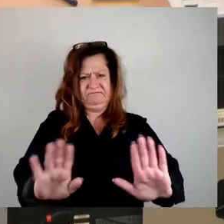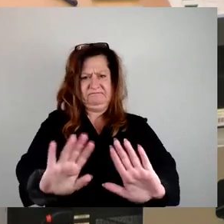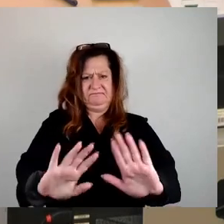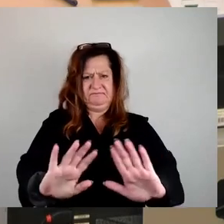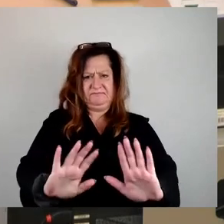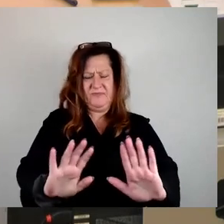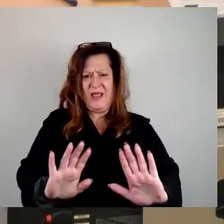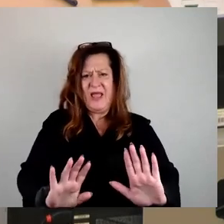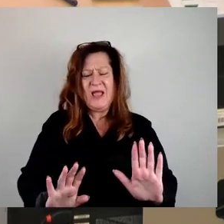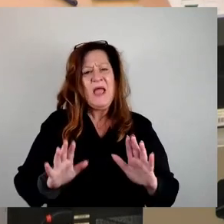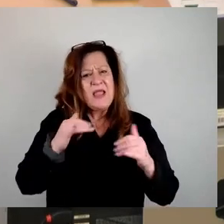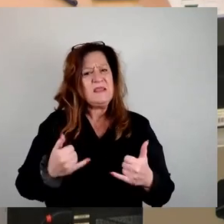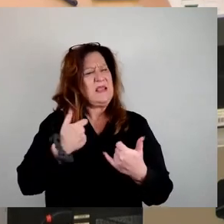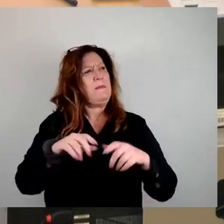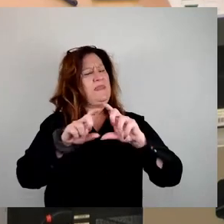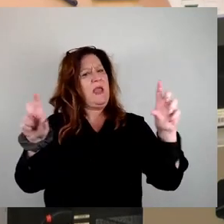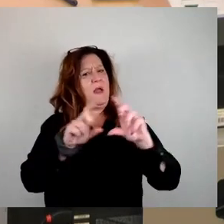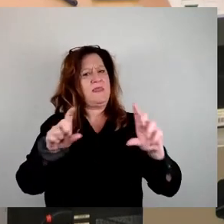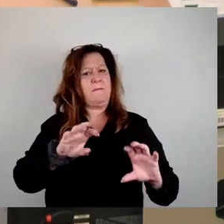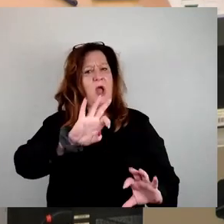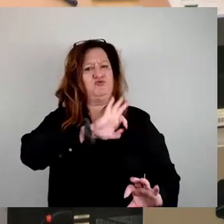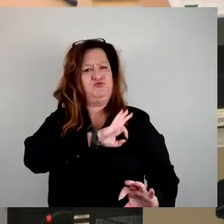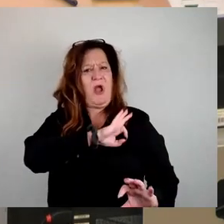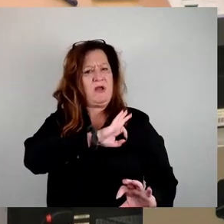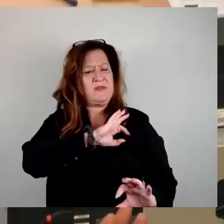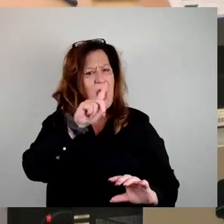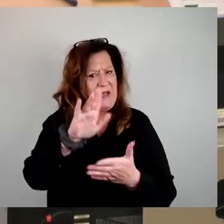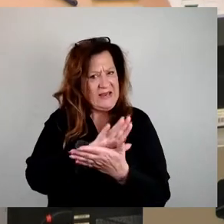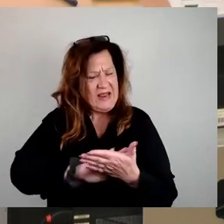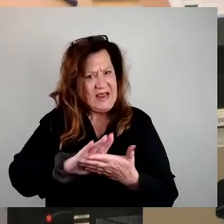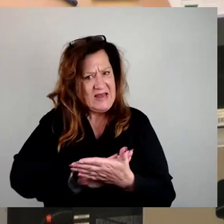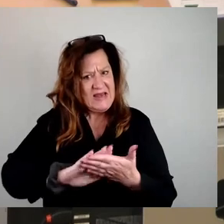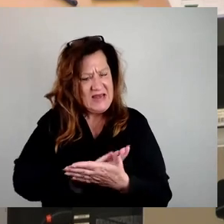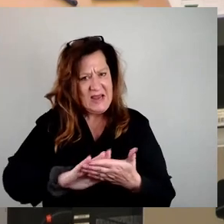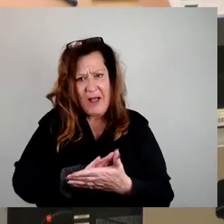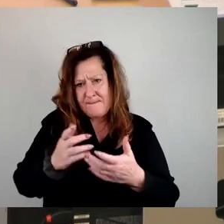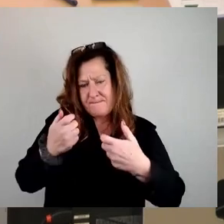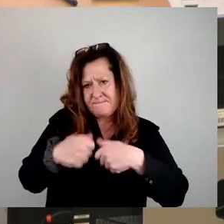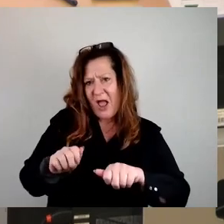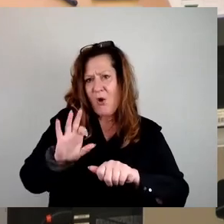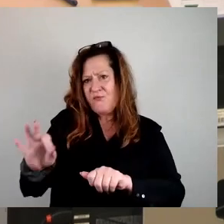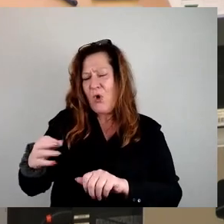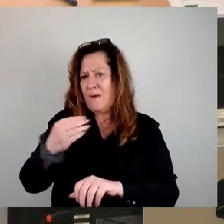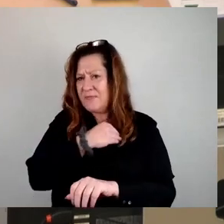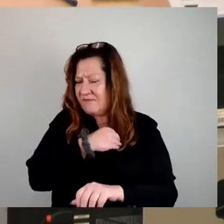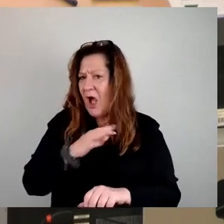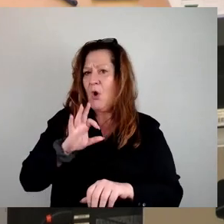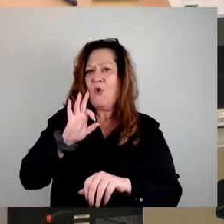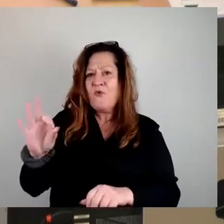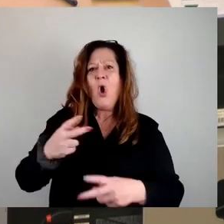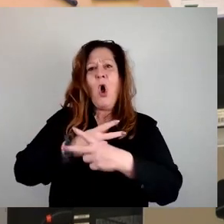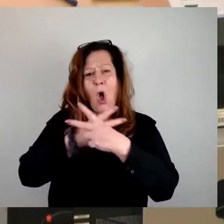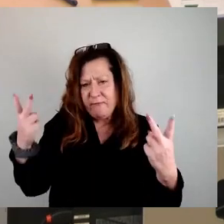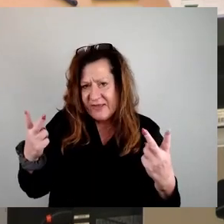geredet. Über was nie gesprochen wird, ist, dass das Bauen für den Privaten, genauso wie für die öffentliche Hand, das